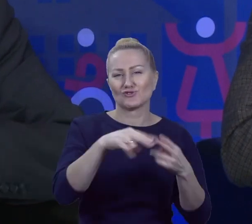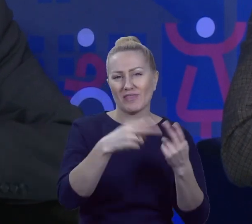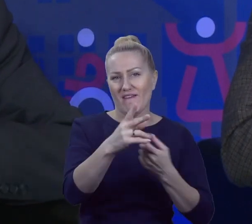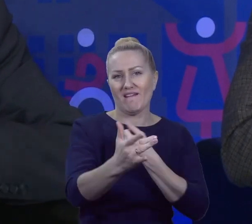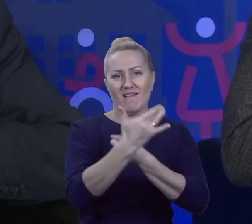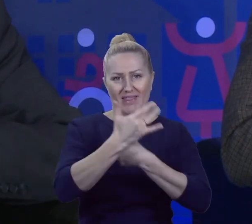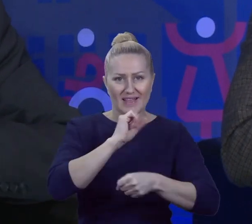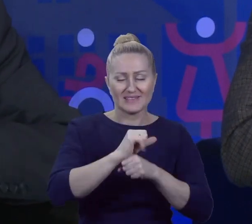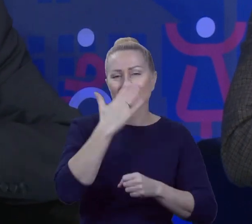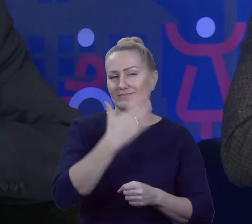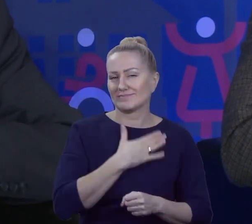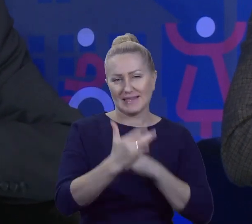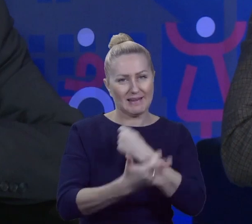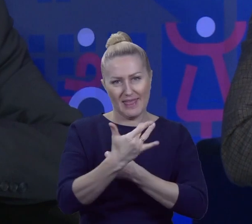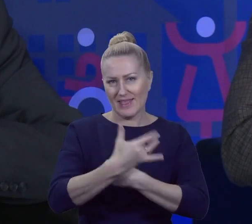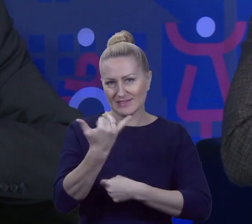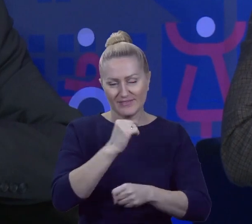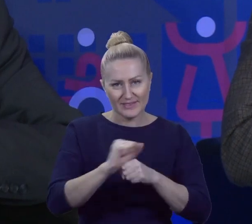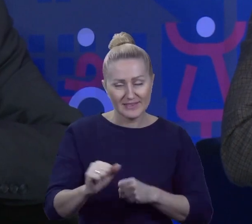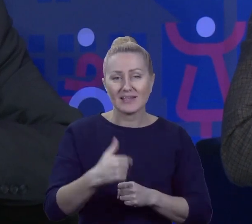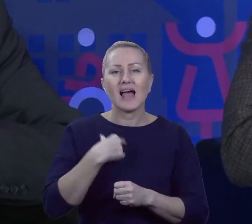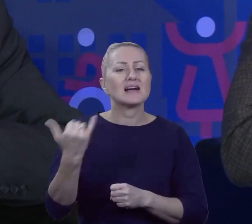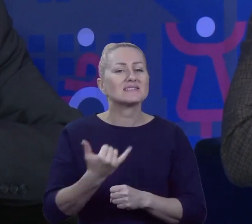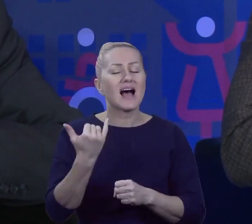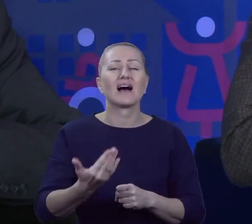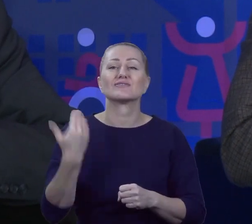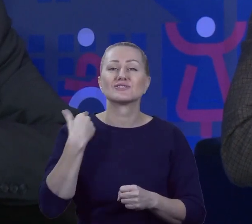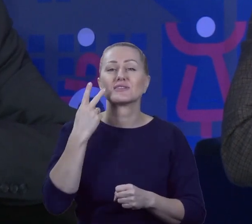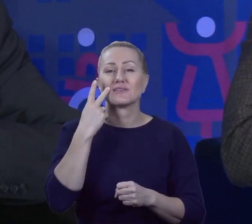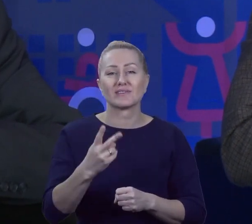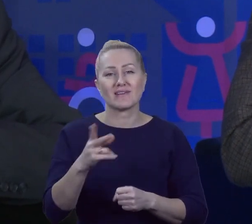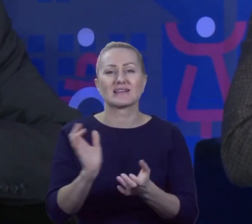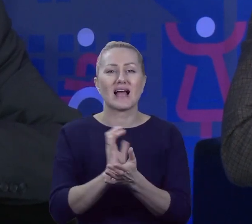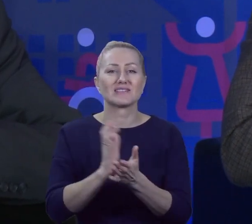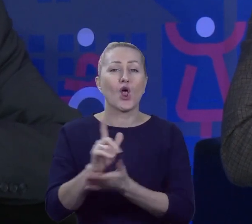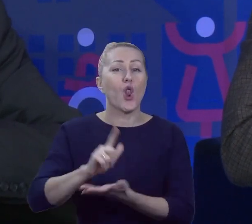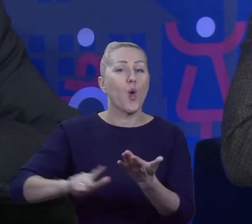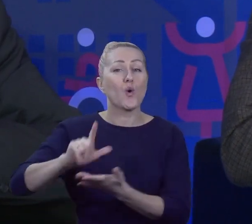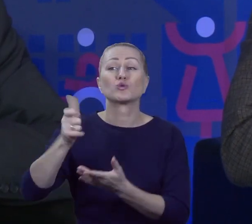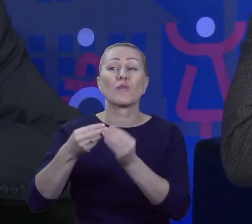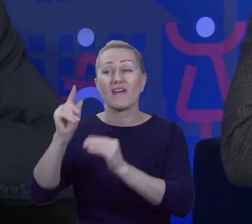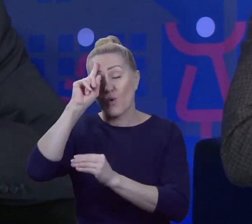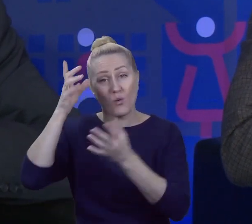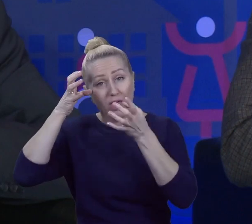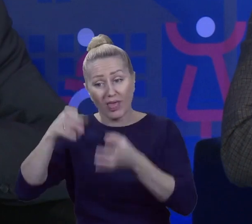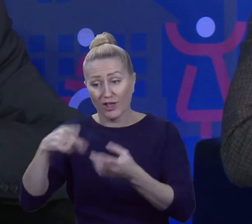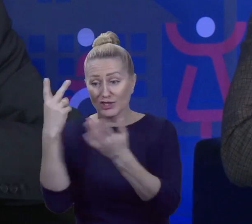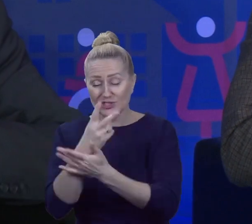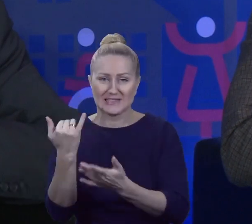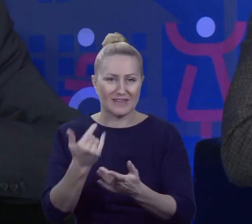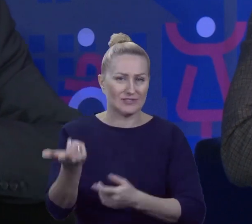najczęściej są krytyczni. Ja zawsze miałem gazetę lokalną, najbardziej poczytną, zawsze bardzo nastawioną